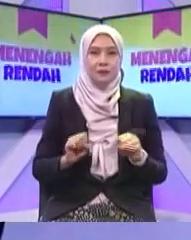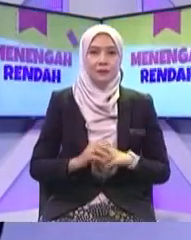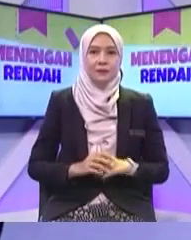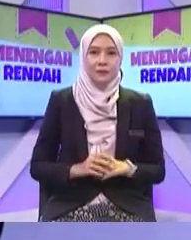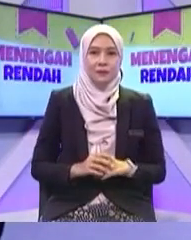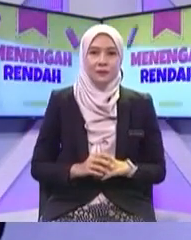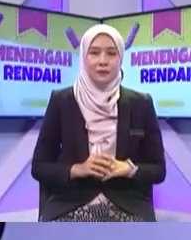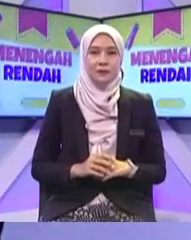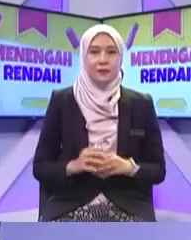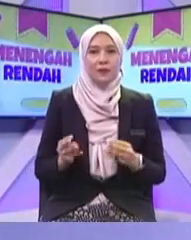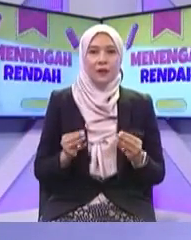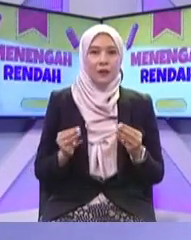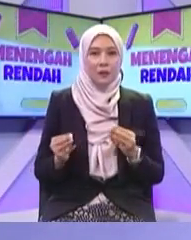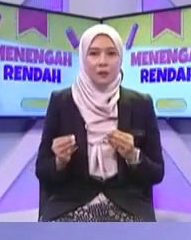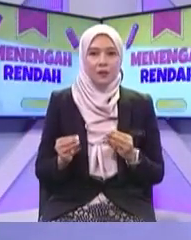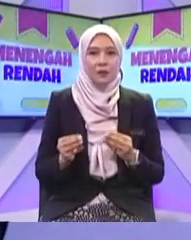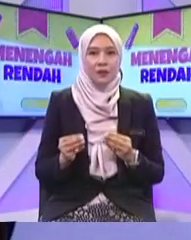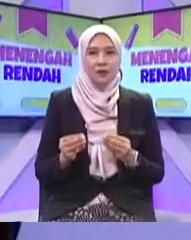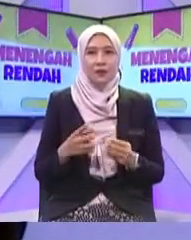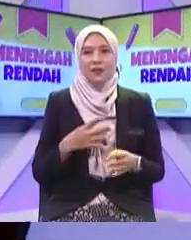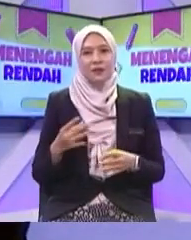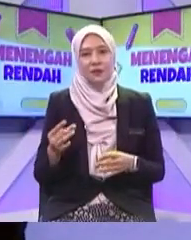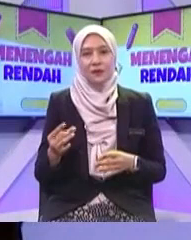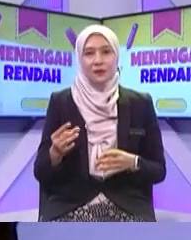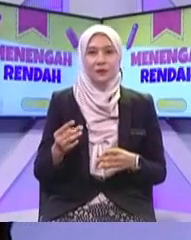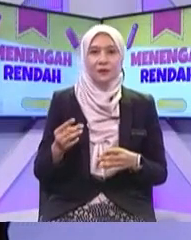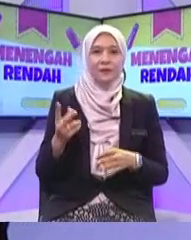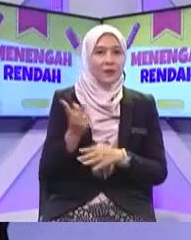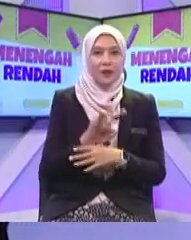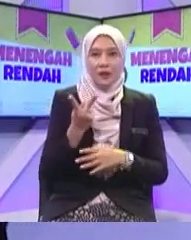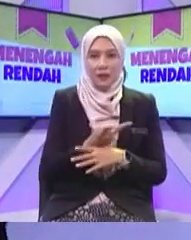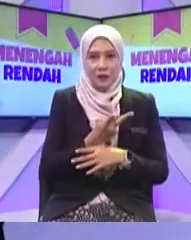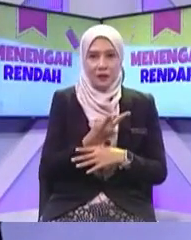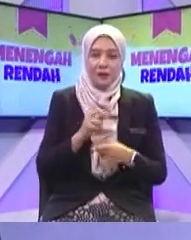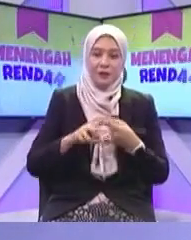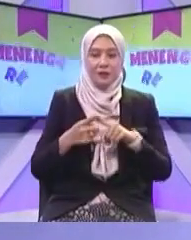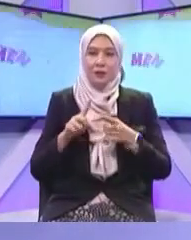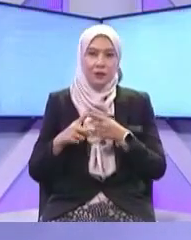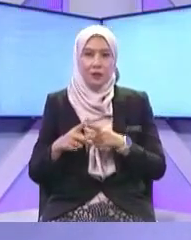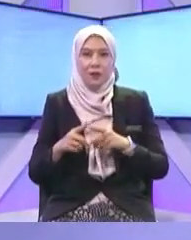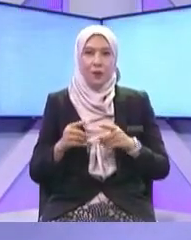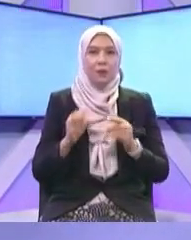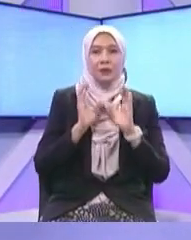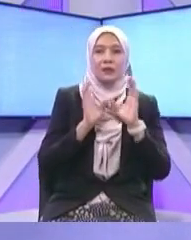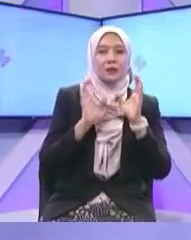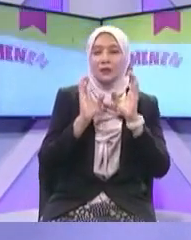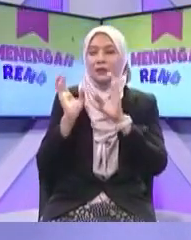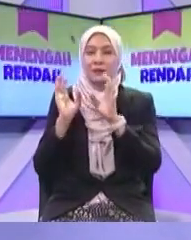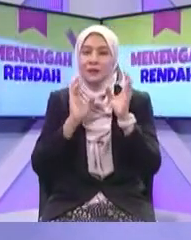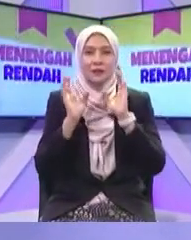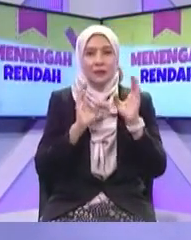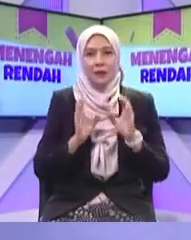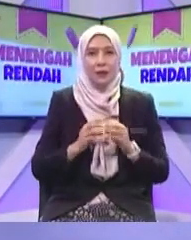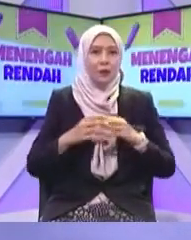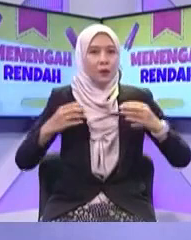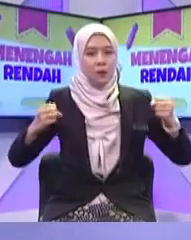sensitiviti fizikal itu kita sama-sama tegaskan tanam dalam diri kita supaya kita menjadi seorang